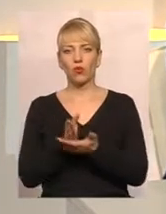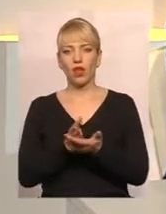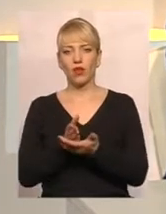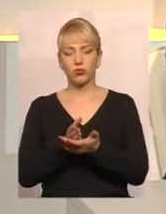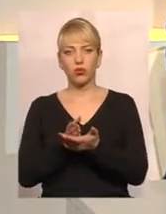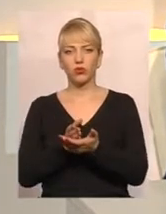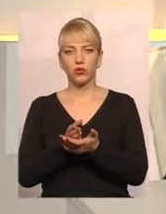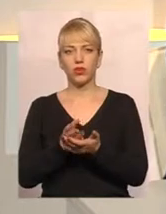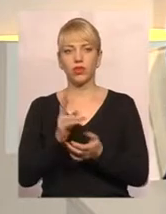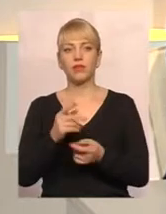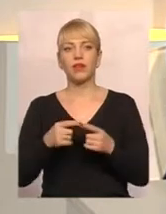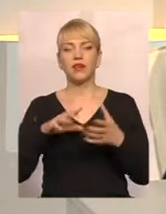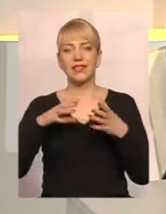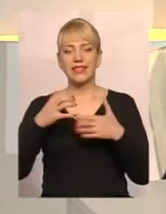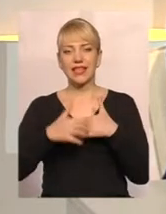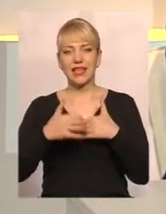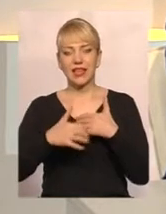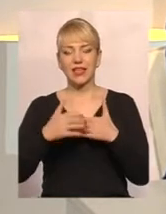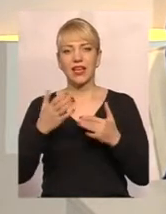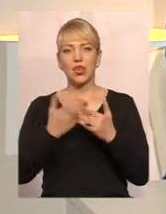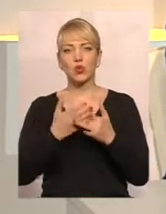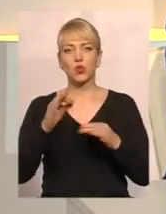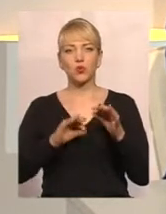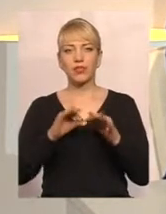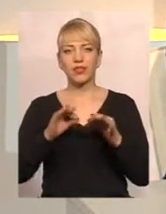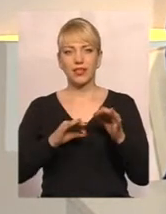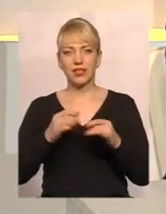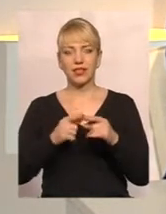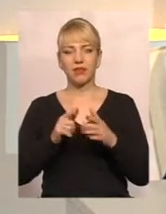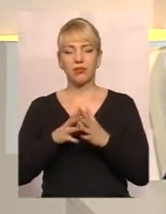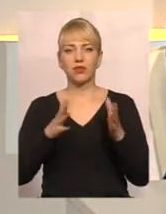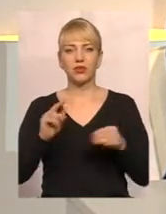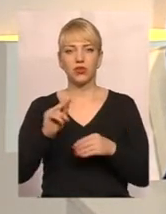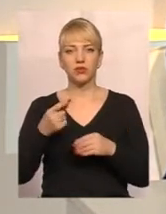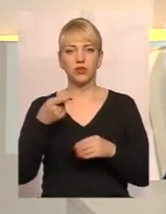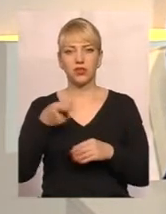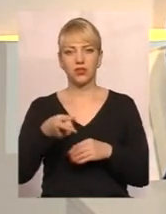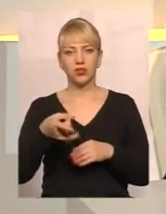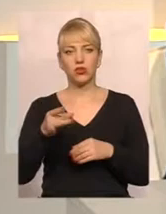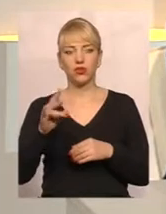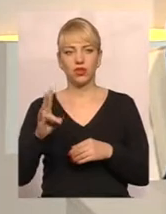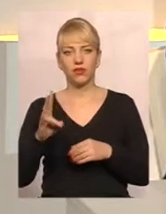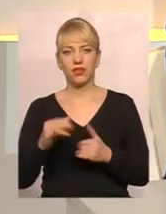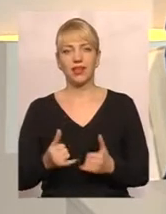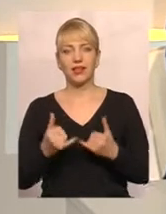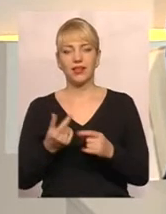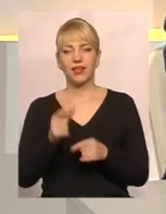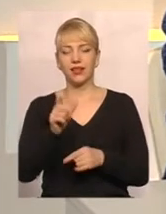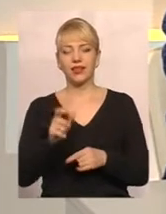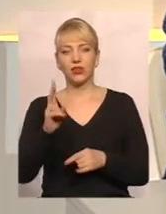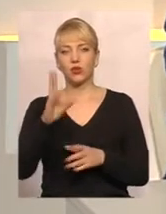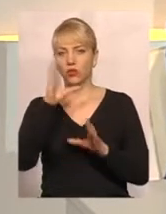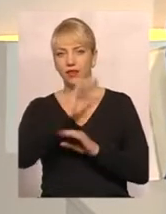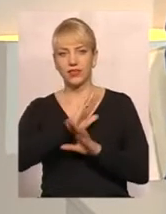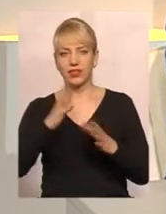субсидія житлова перевищує тисячу гривень. Для тих, хто не